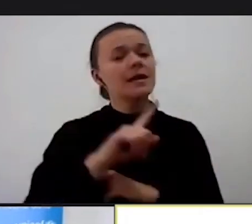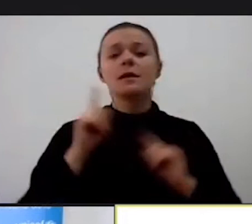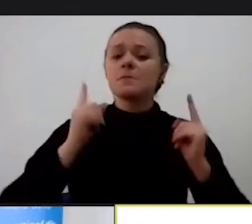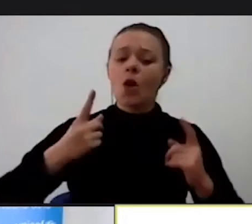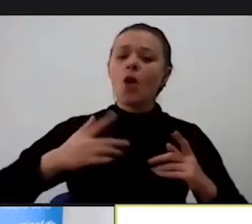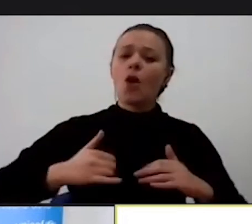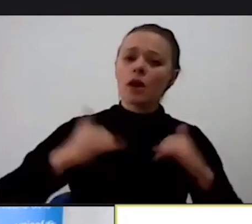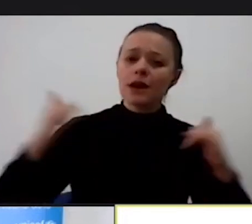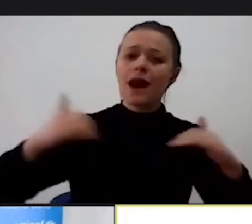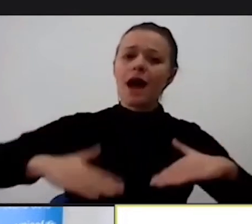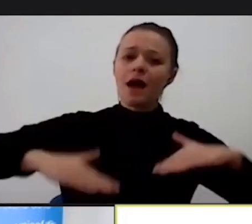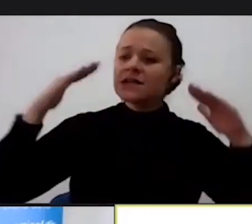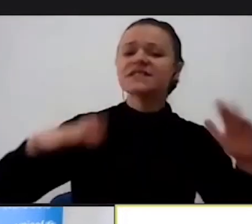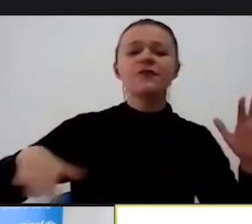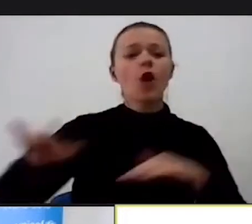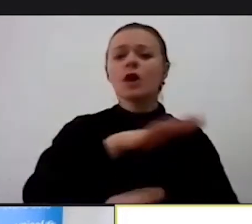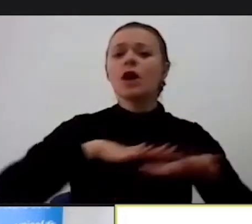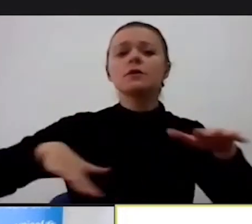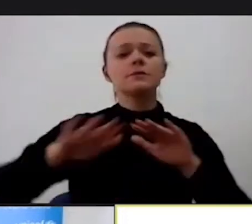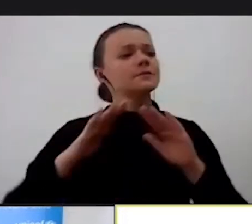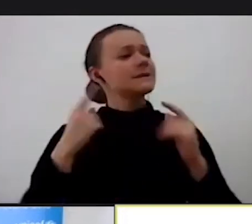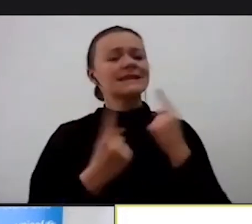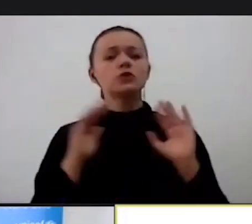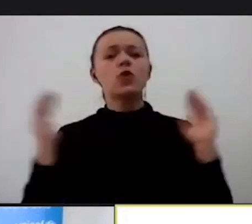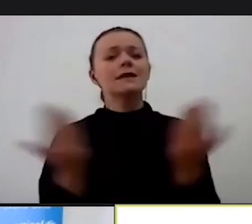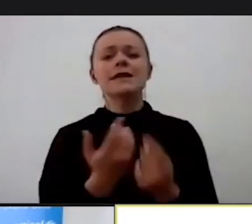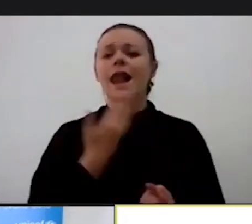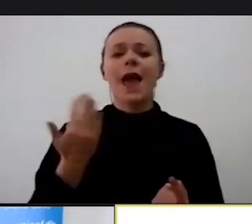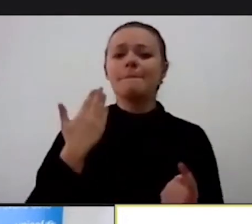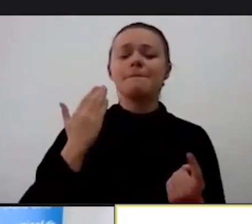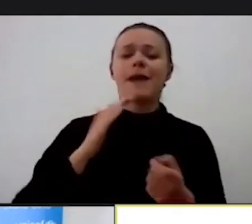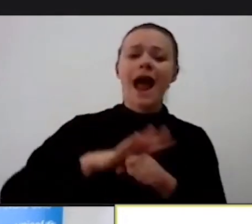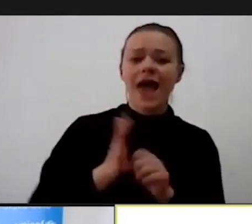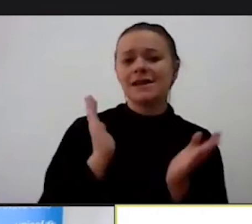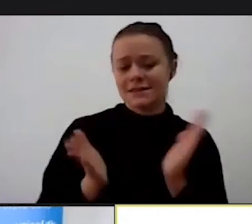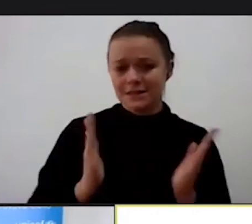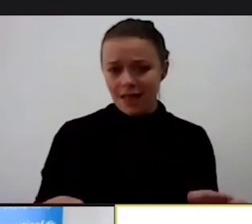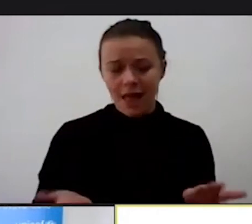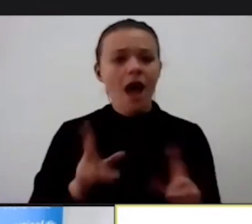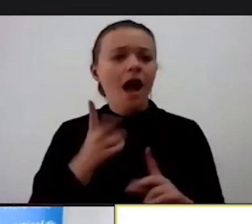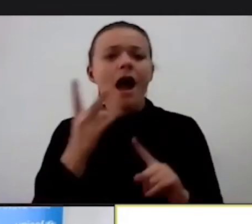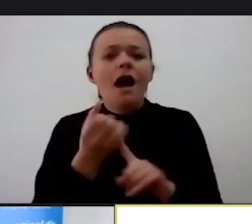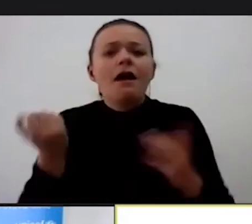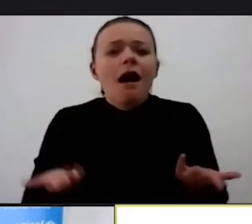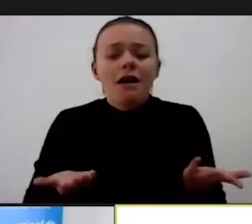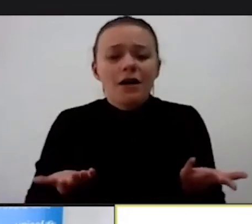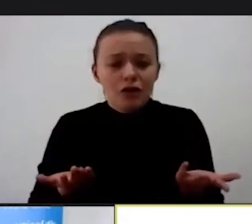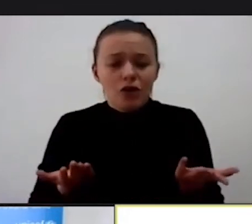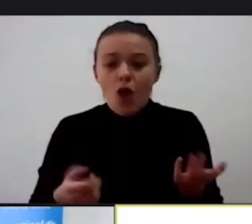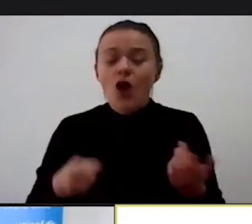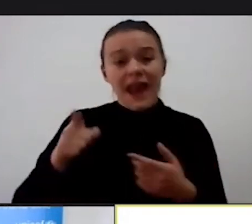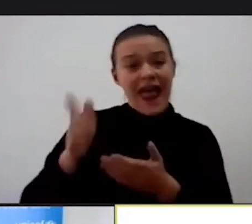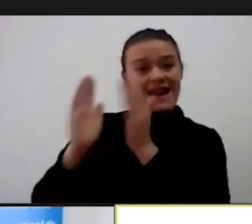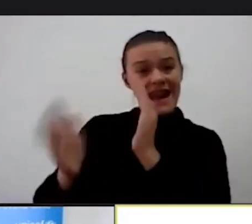porodičnoj atmosferi, ali kako da to postignemo? Uz viziju nulte tolerancije na nasilje. A šta to